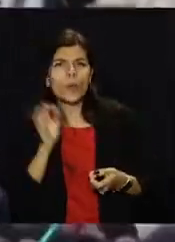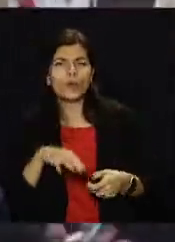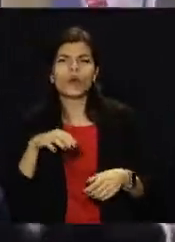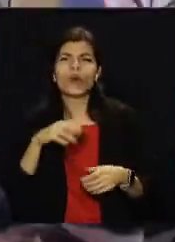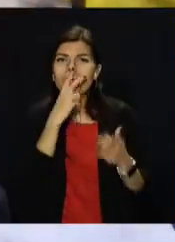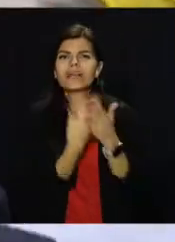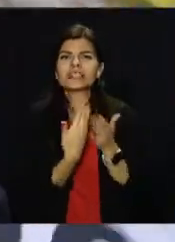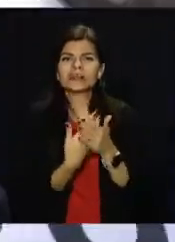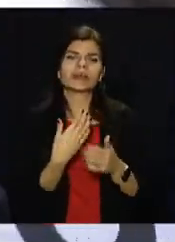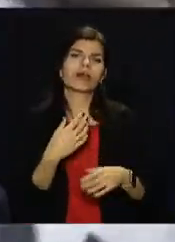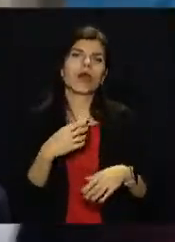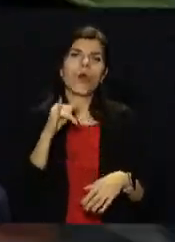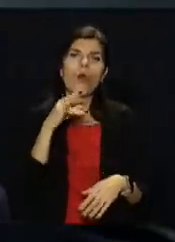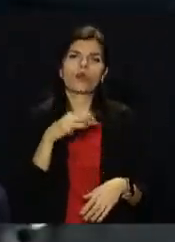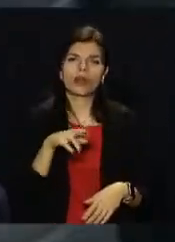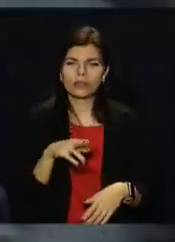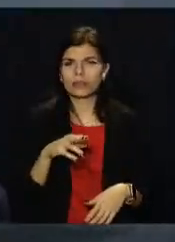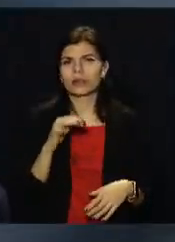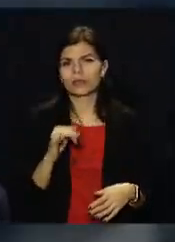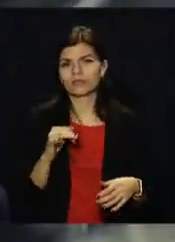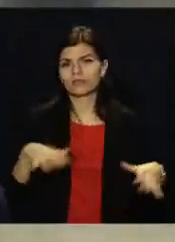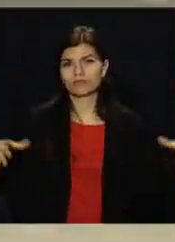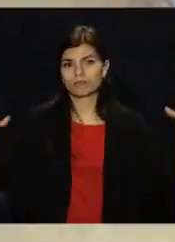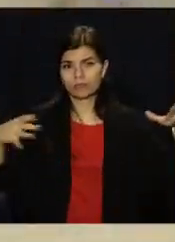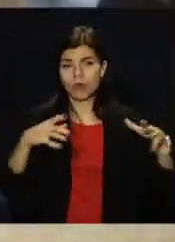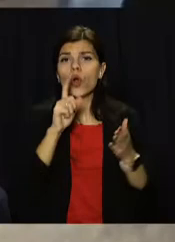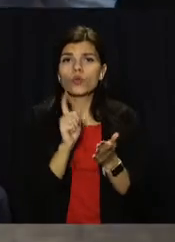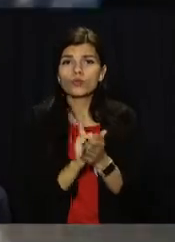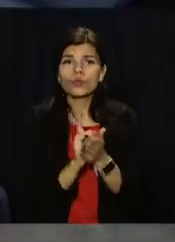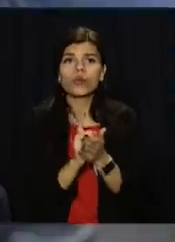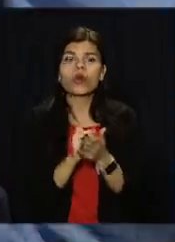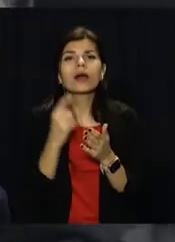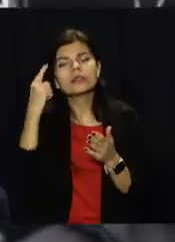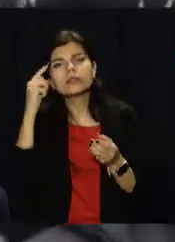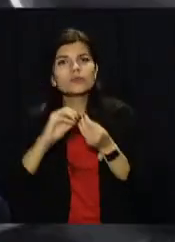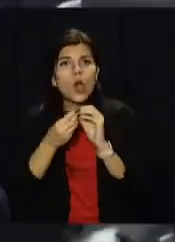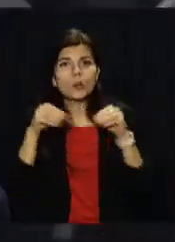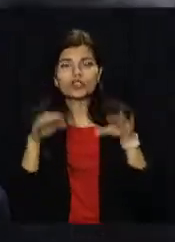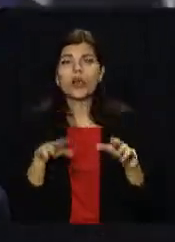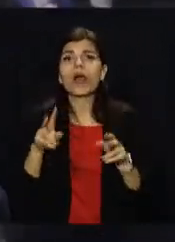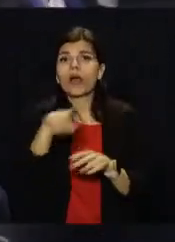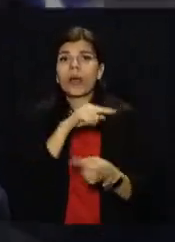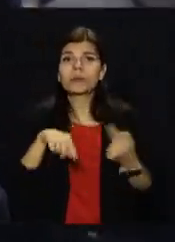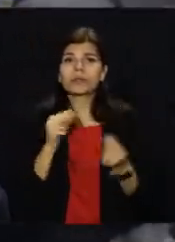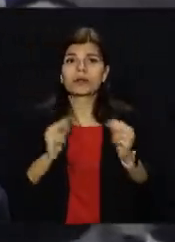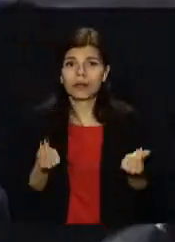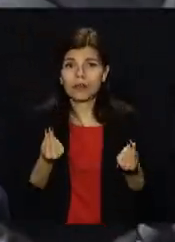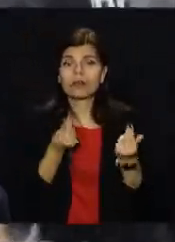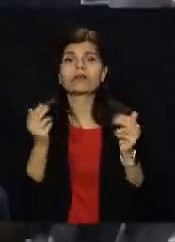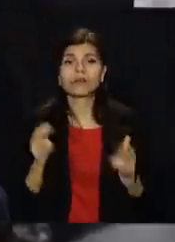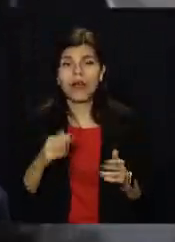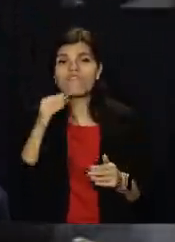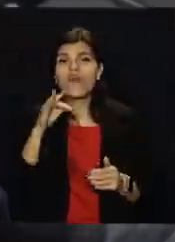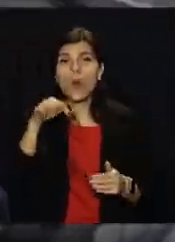уряду та Офісу президента. Координаційна рада має напрацювати план комплексного вирішення проблем підприємців. Акції протестів